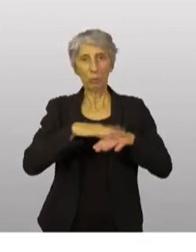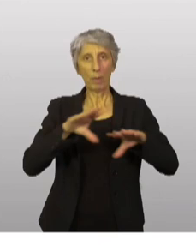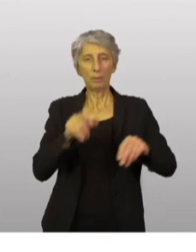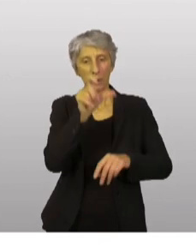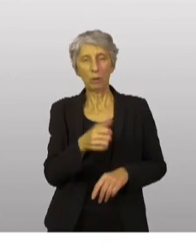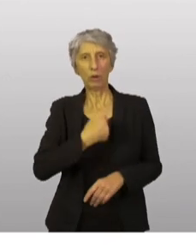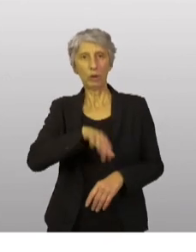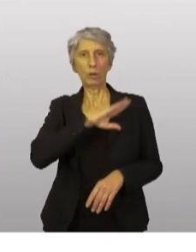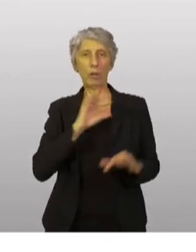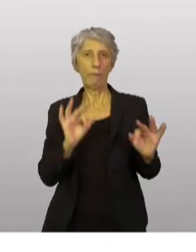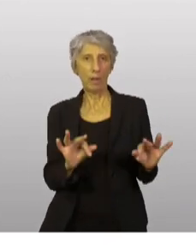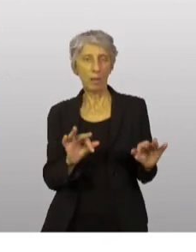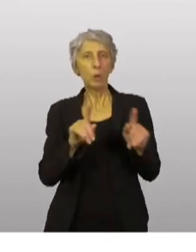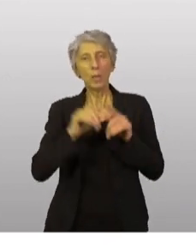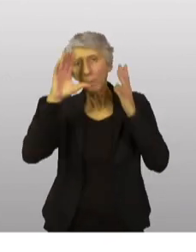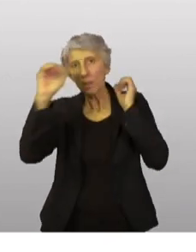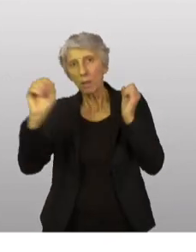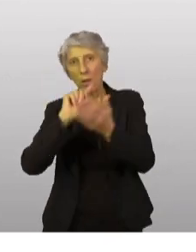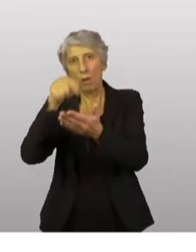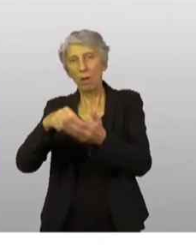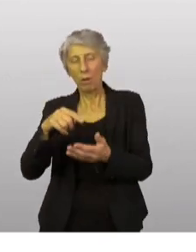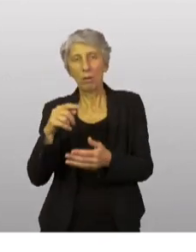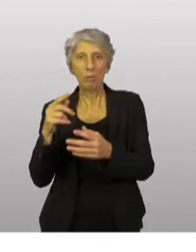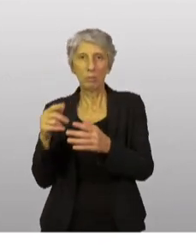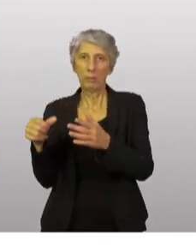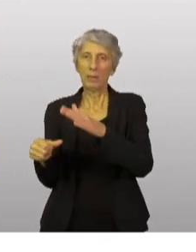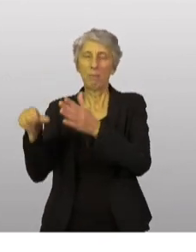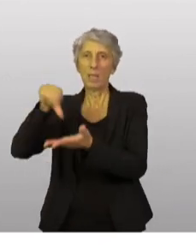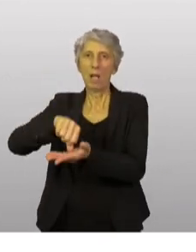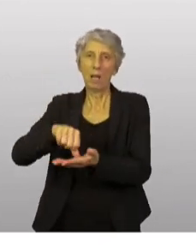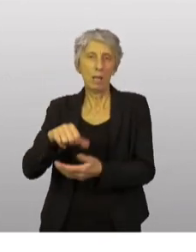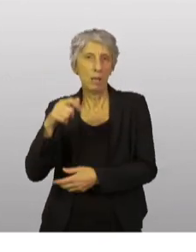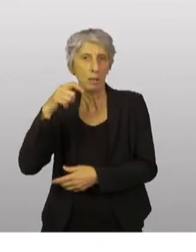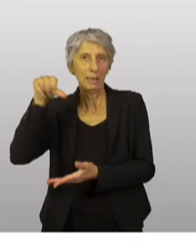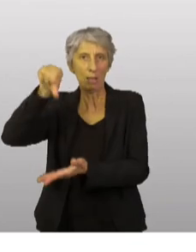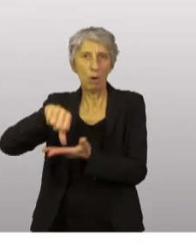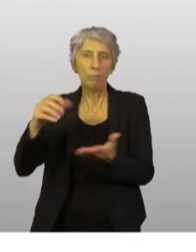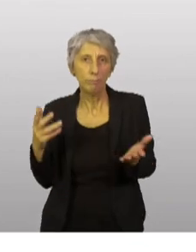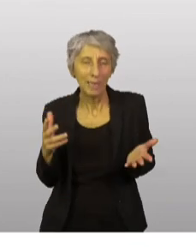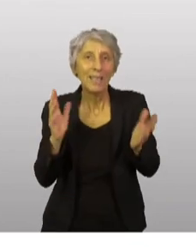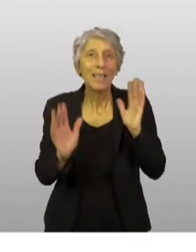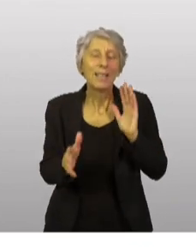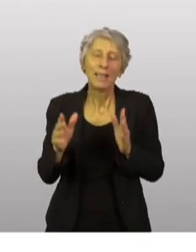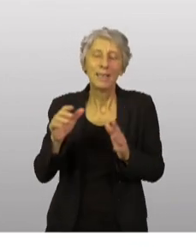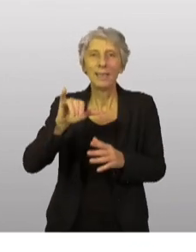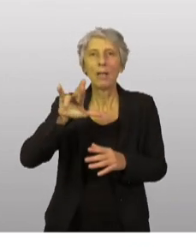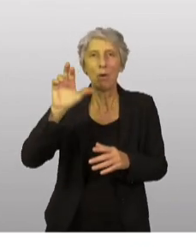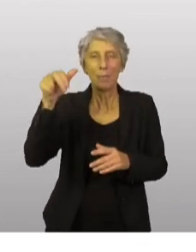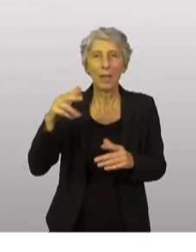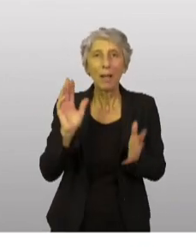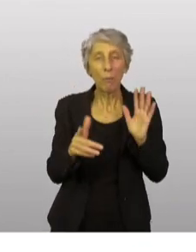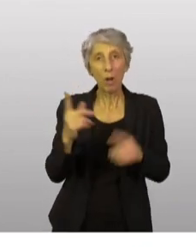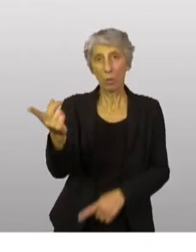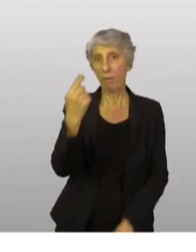un ambassadeur à Téhéran. Il arrive que je doive faire convoquer, hélas, le chargé d'affaires iranien lorsque l